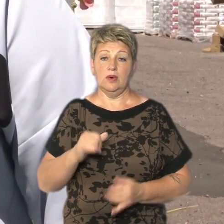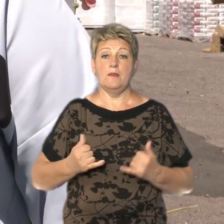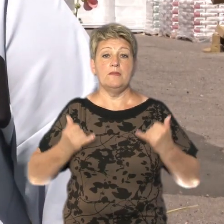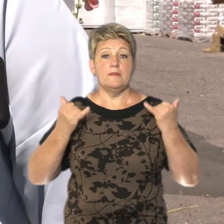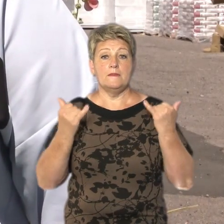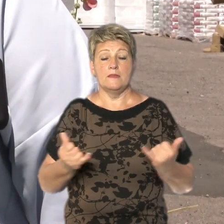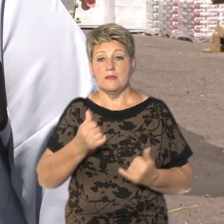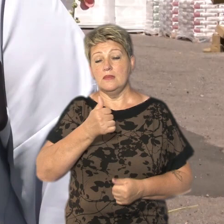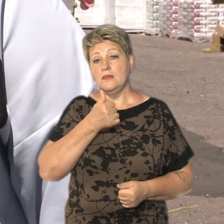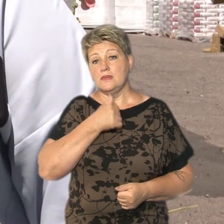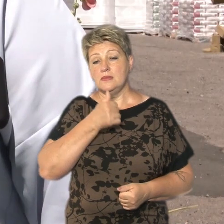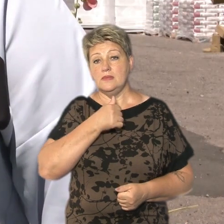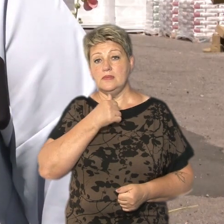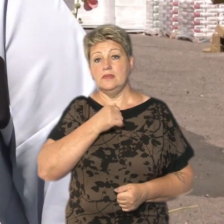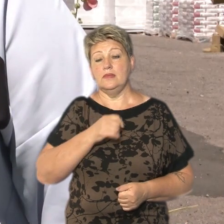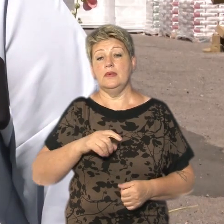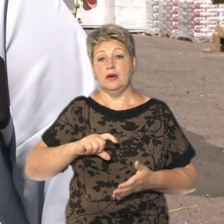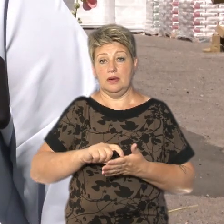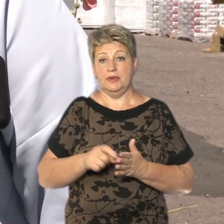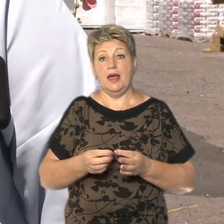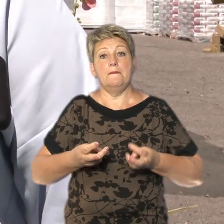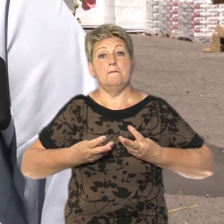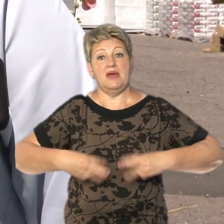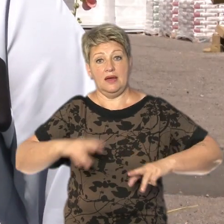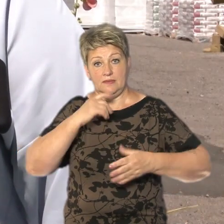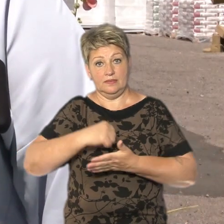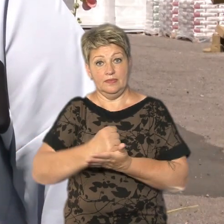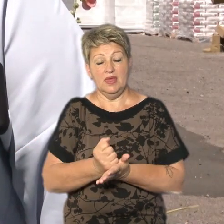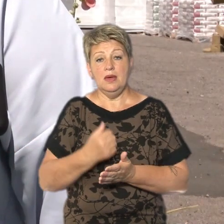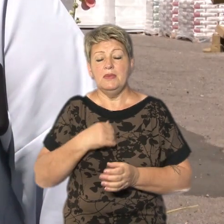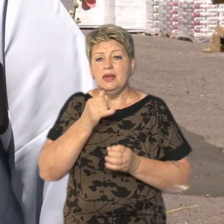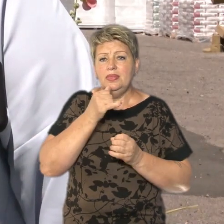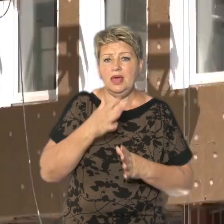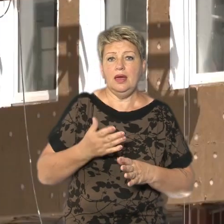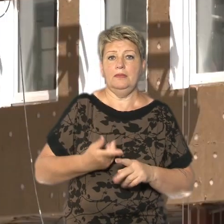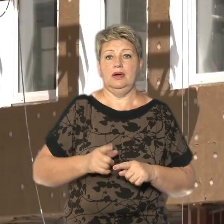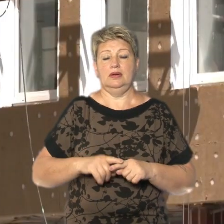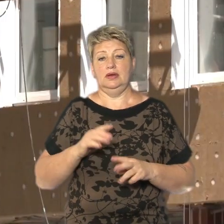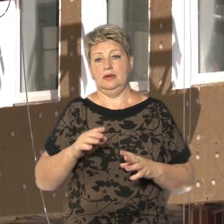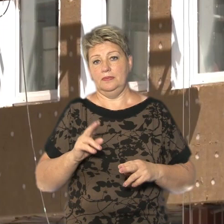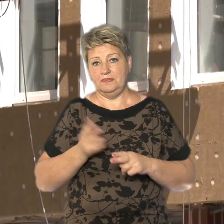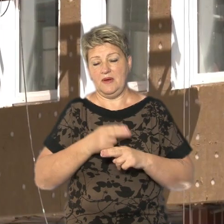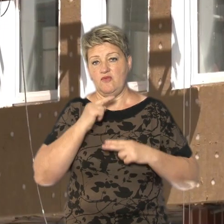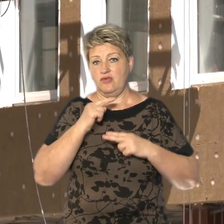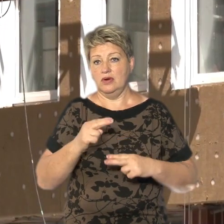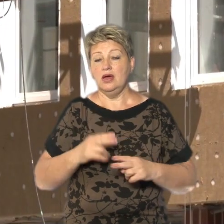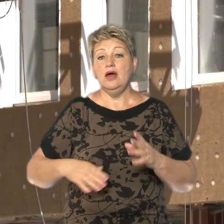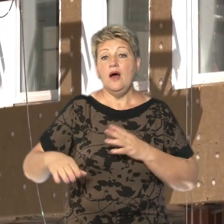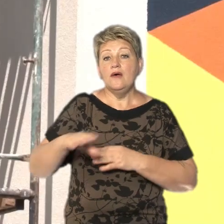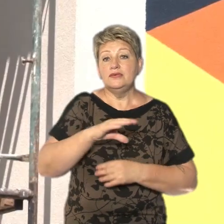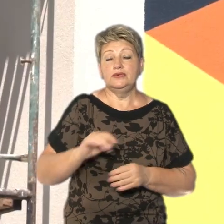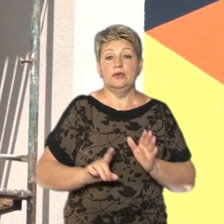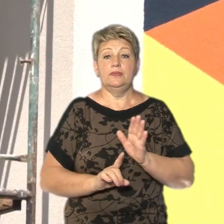це ім'я постановою Кабінету міністрів. Ми не могли не акцентувати на цьому увагу. Все розпочалося із бажання